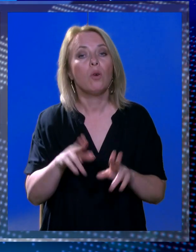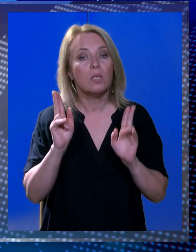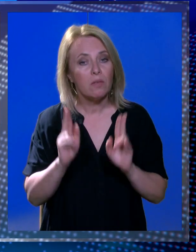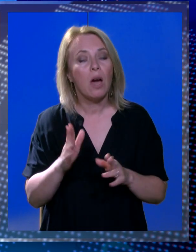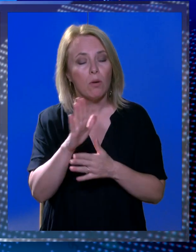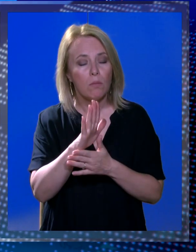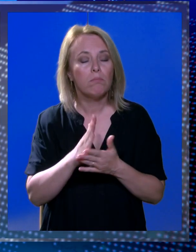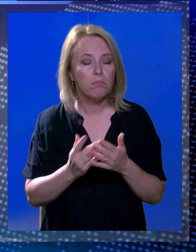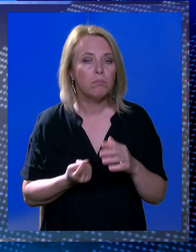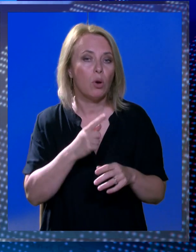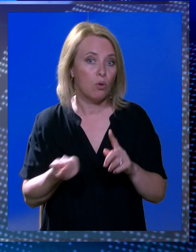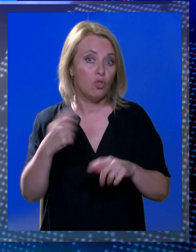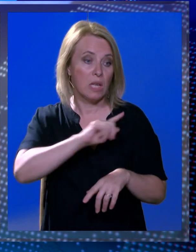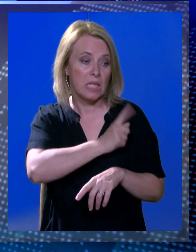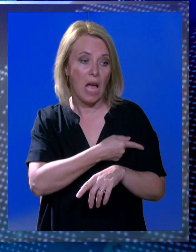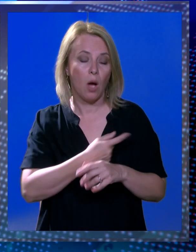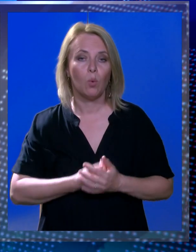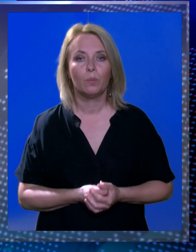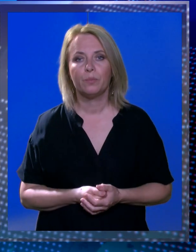zakon u istinu i ugleda svjetlo dana.